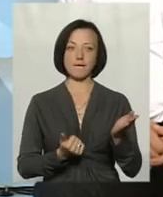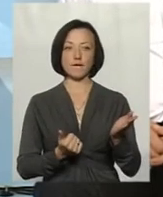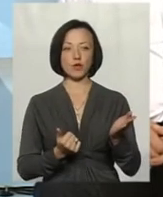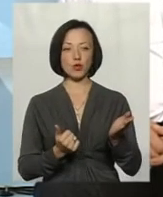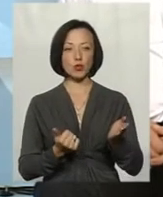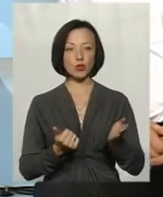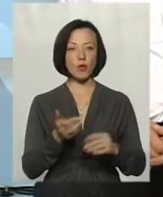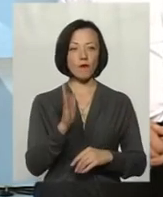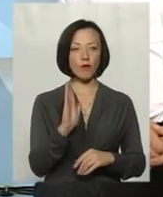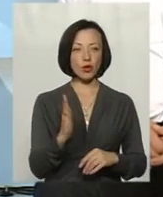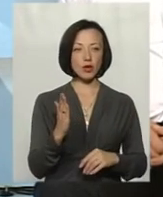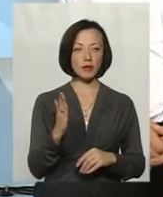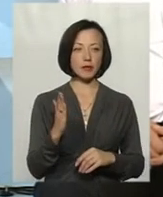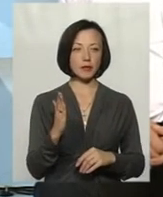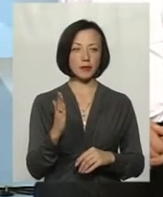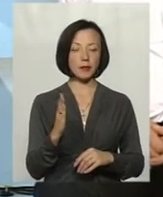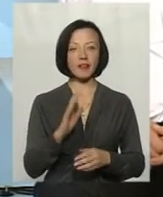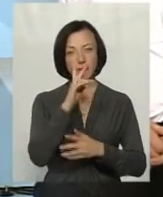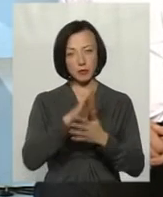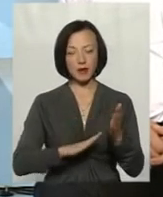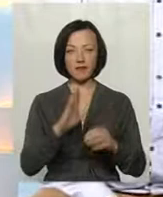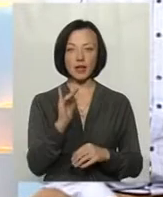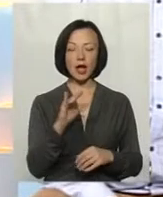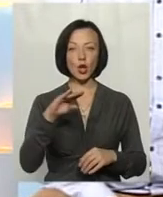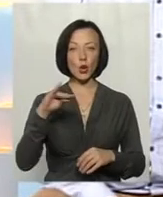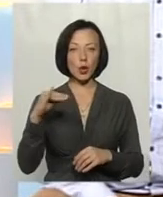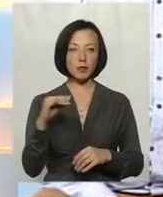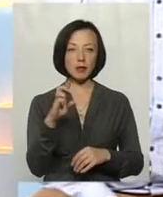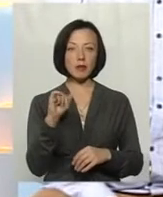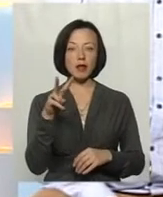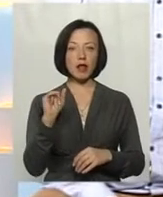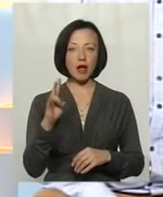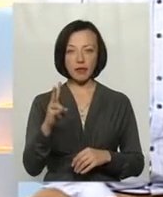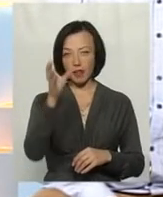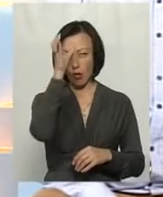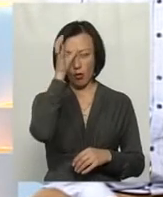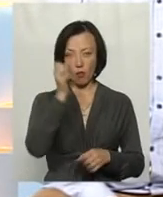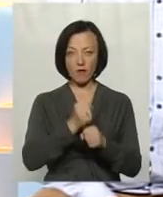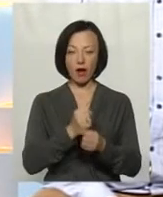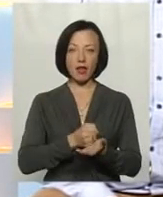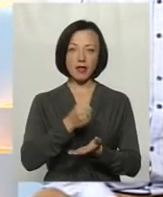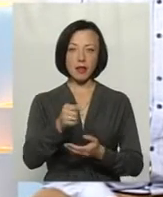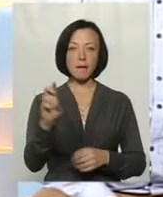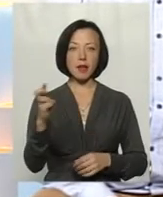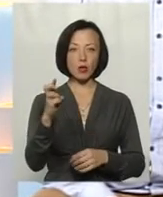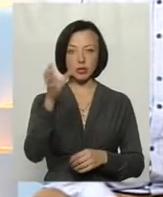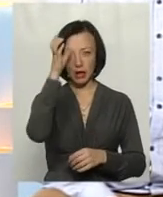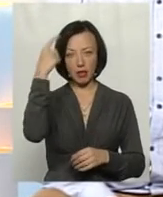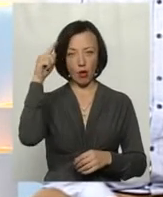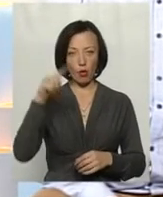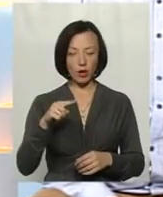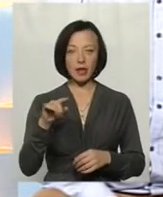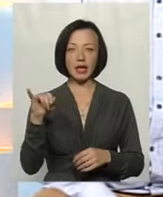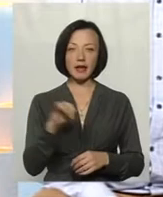Віталій Юхимович Білан, науковець, кандидат біологічних наук,